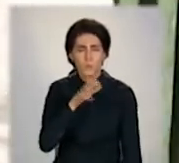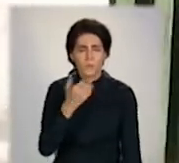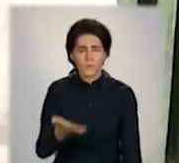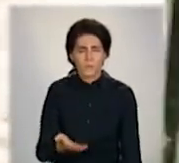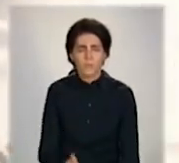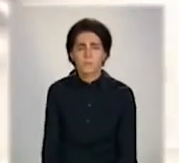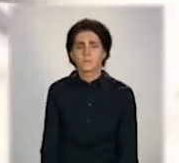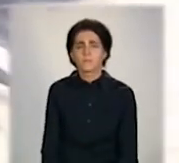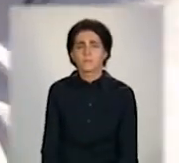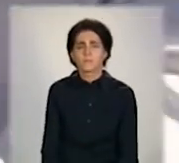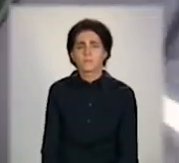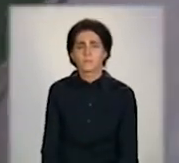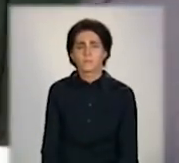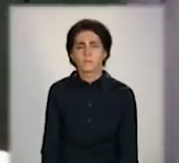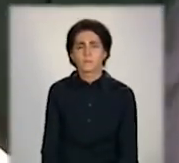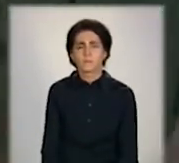Тігріка.